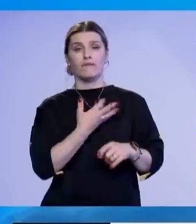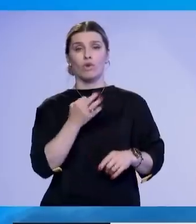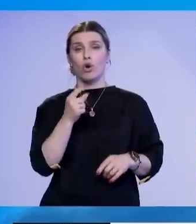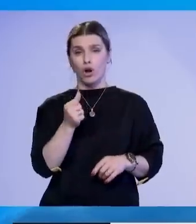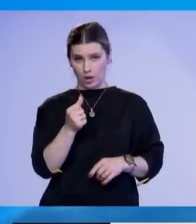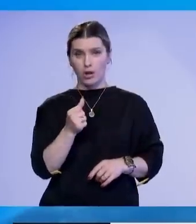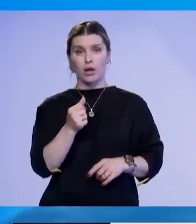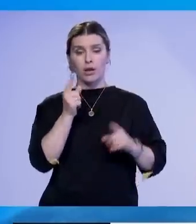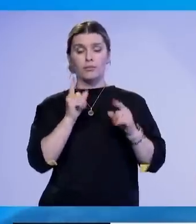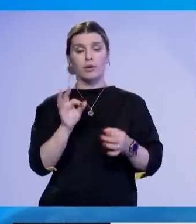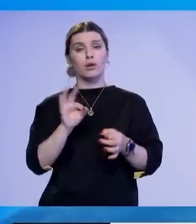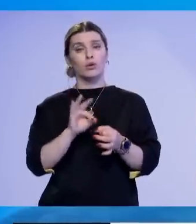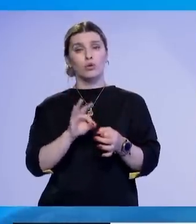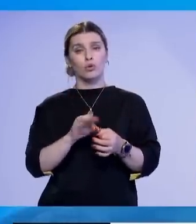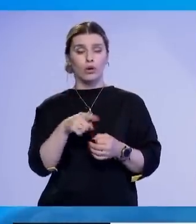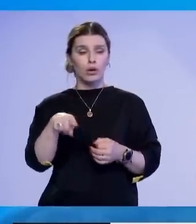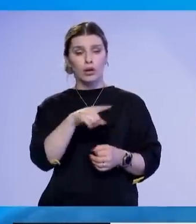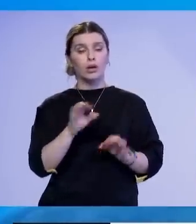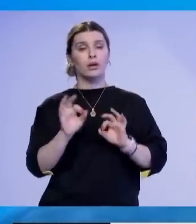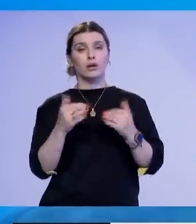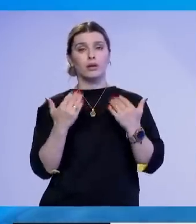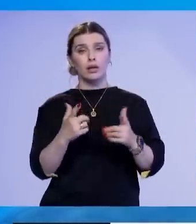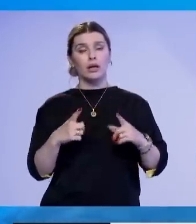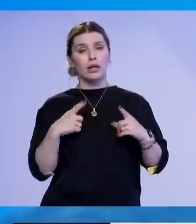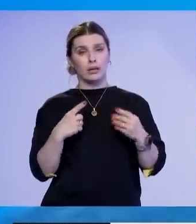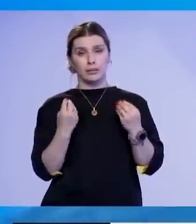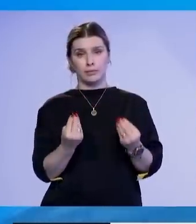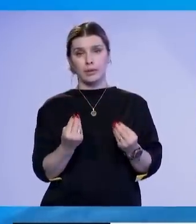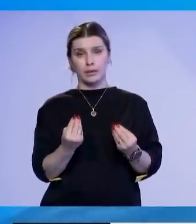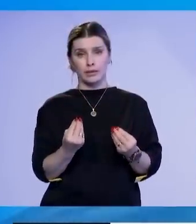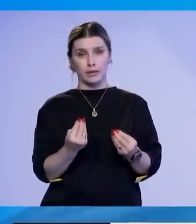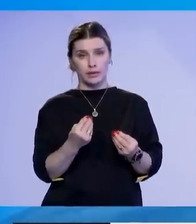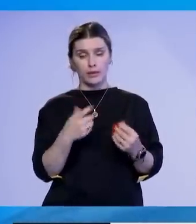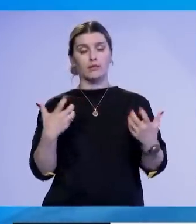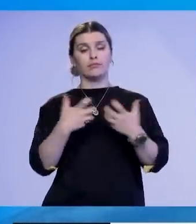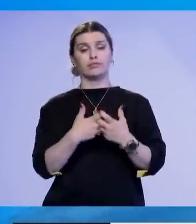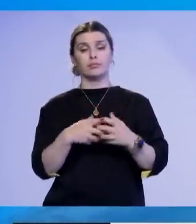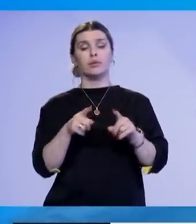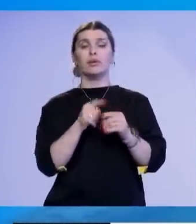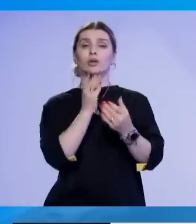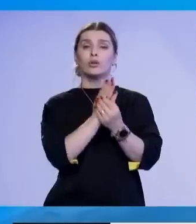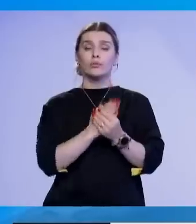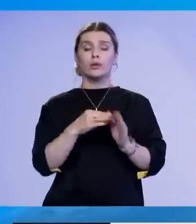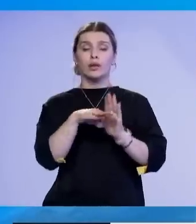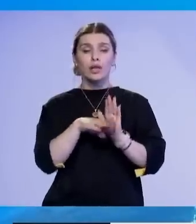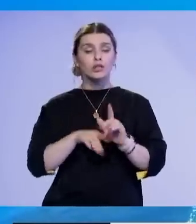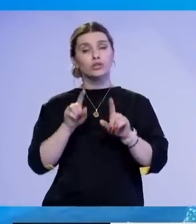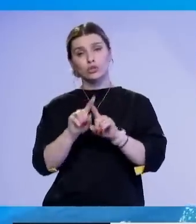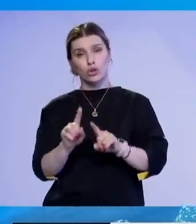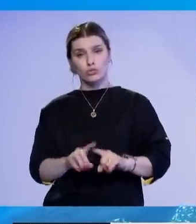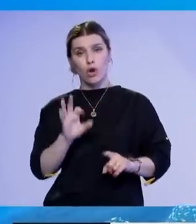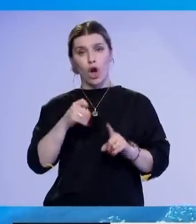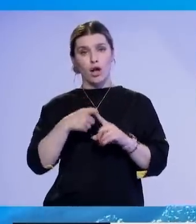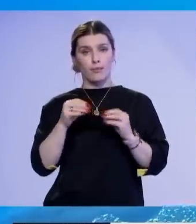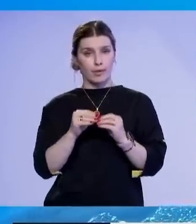përpjekje për të siguruar që këfori përmbush funksionin dhe mandatin e ti në përputhje me aktet për kacet të okëbës dhe të mbron